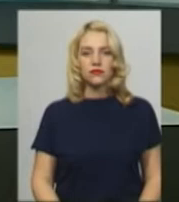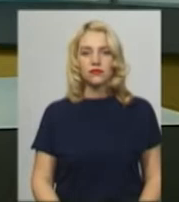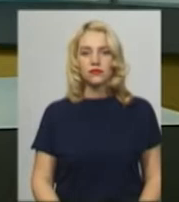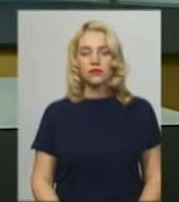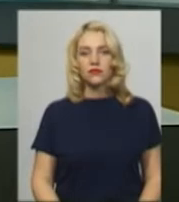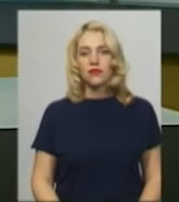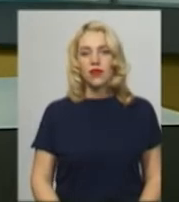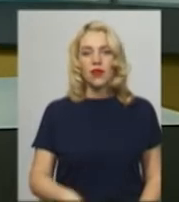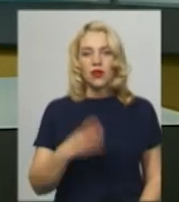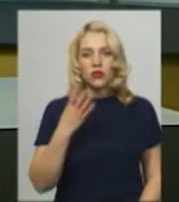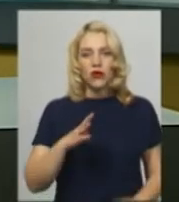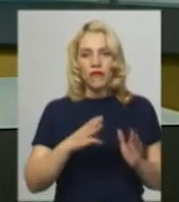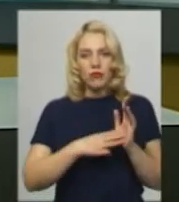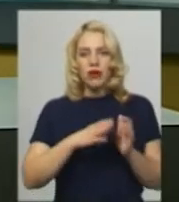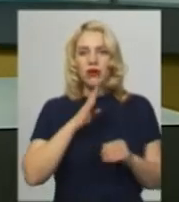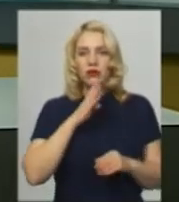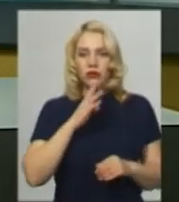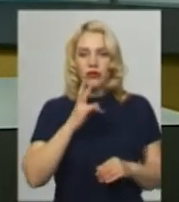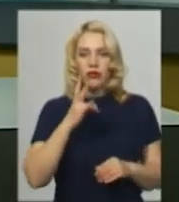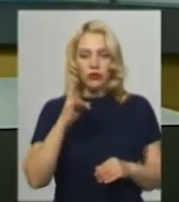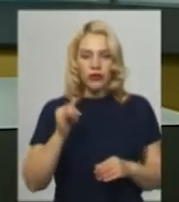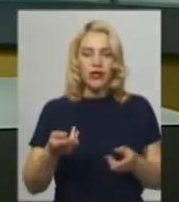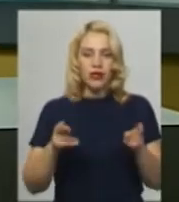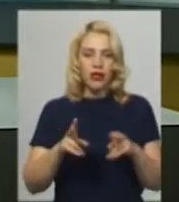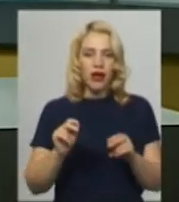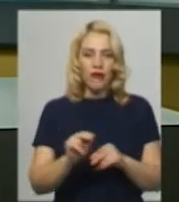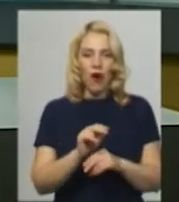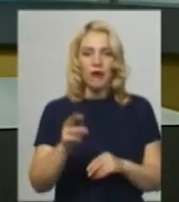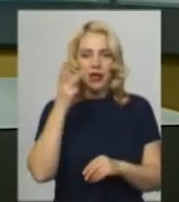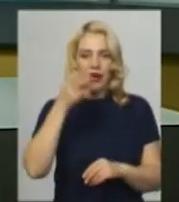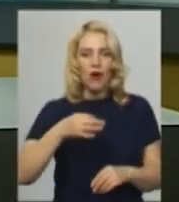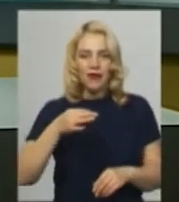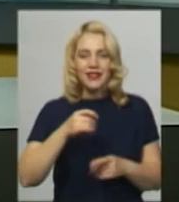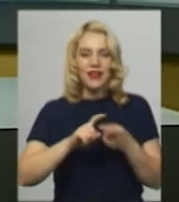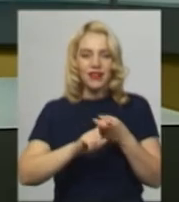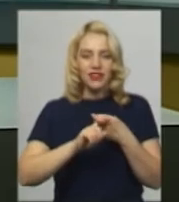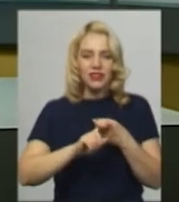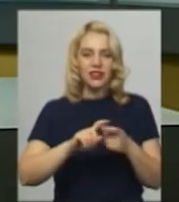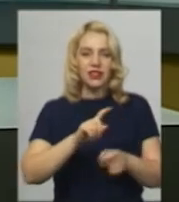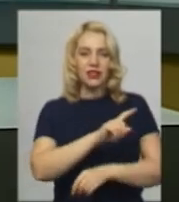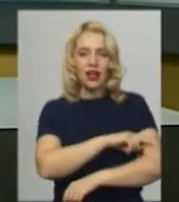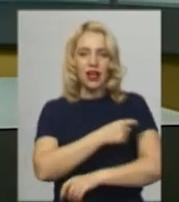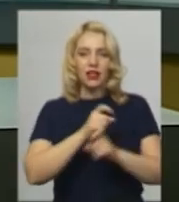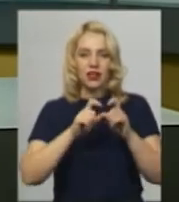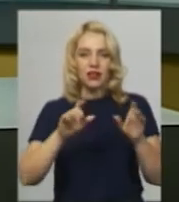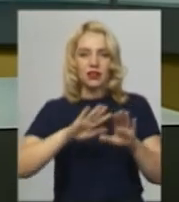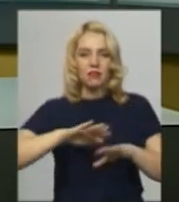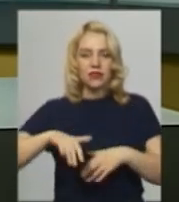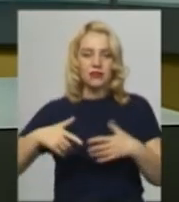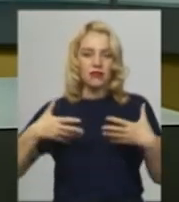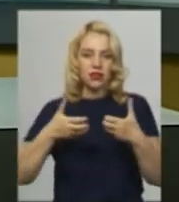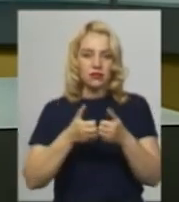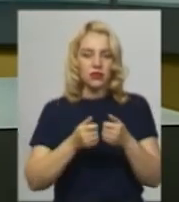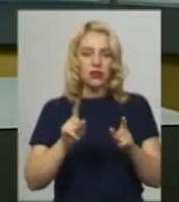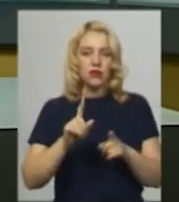48-річну жінку залишили на лікуванні у Хмельницькій обласній лікарні після дорожньо-транспортної пригоди, яка сталася